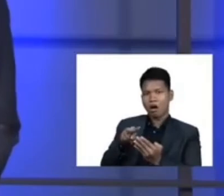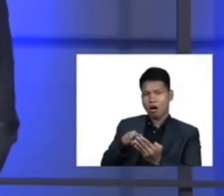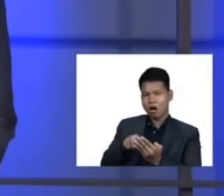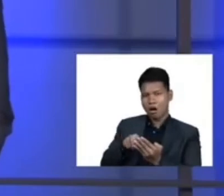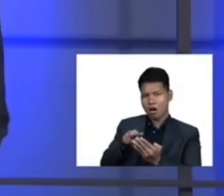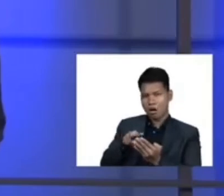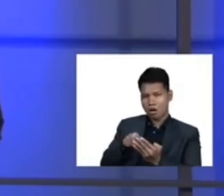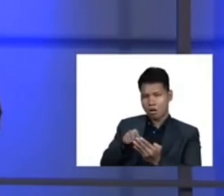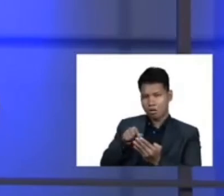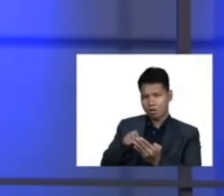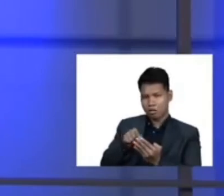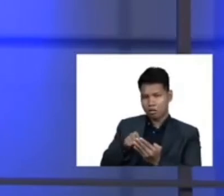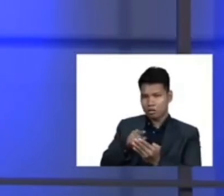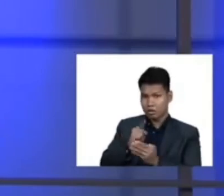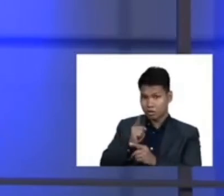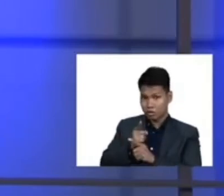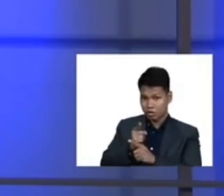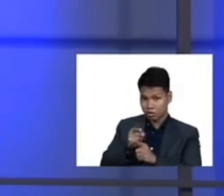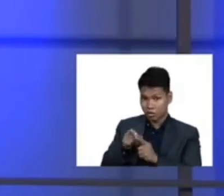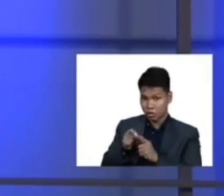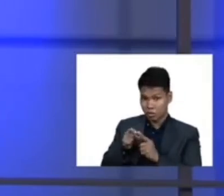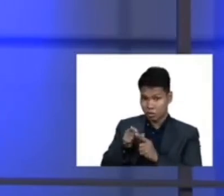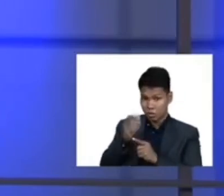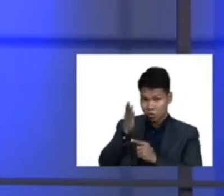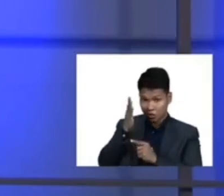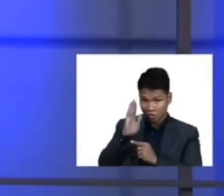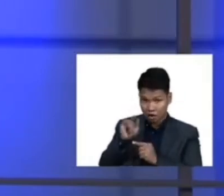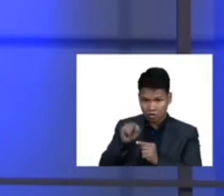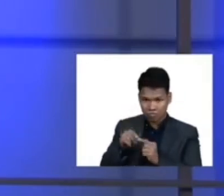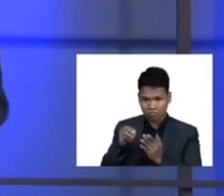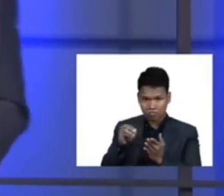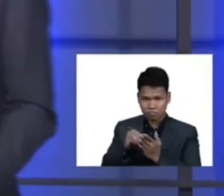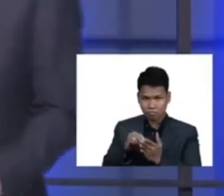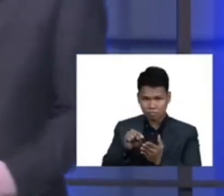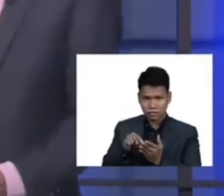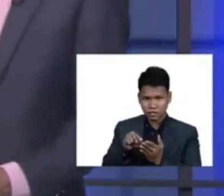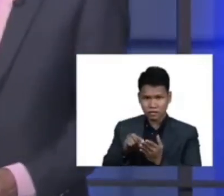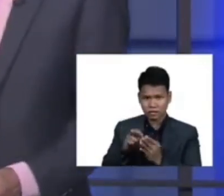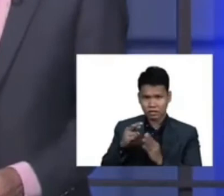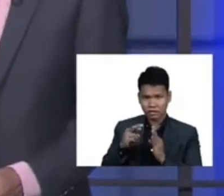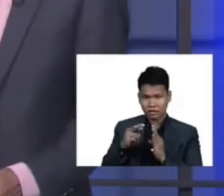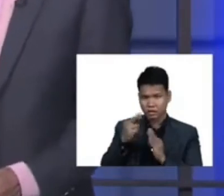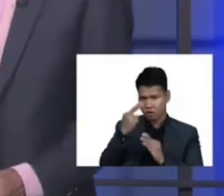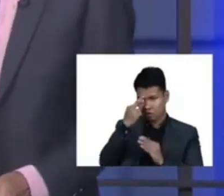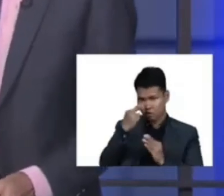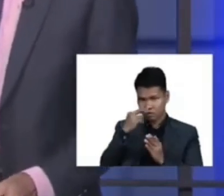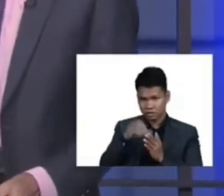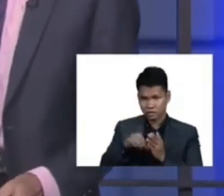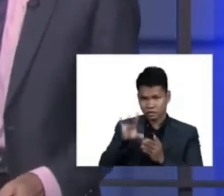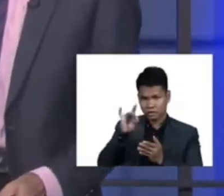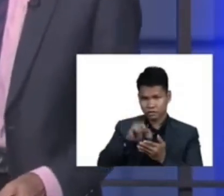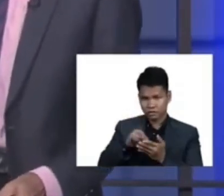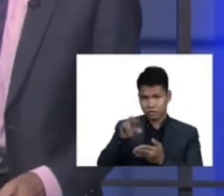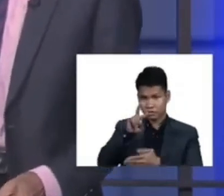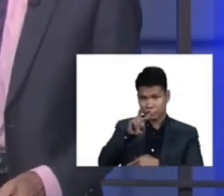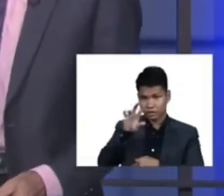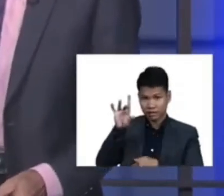that it is the word of God at ang nakalagay doon ay Romans chapter 8 verse 28